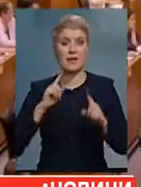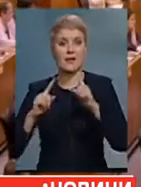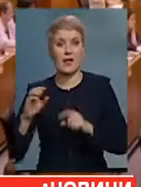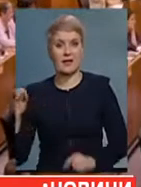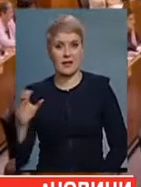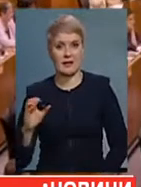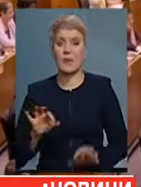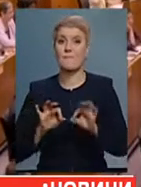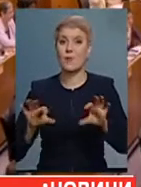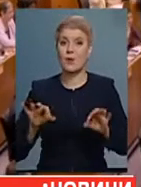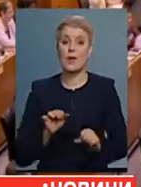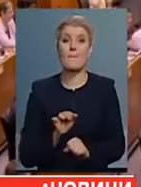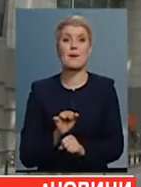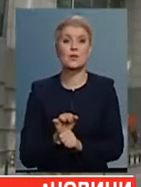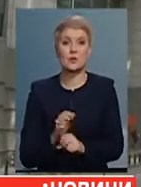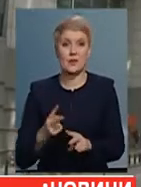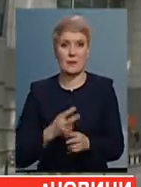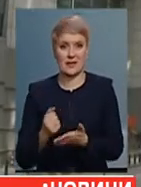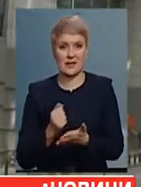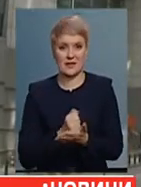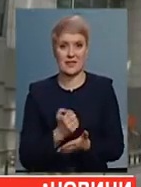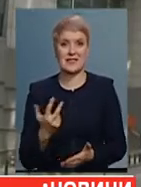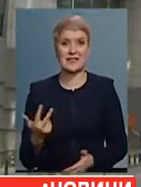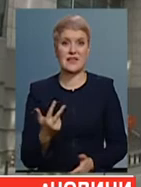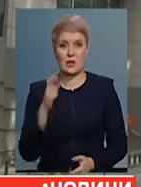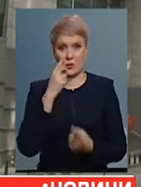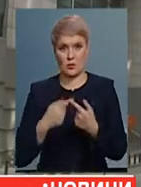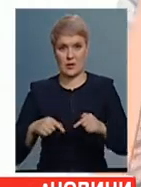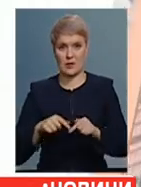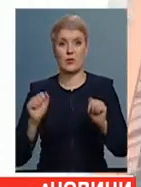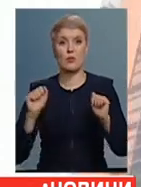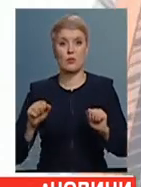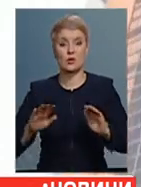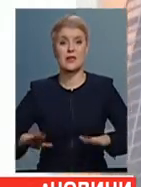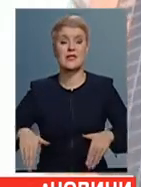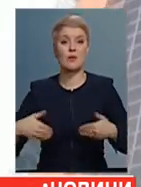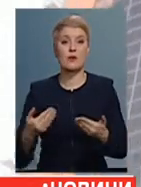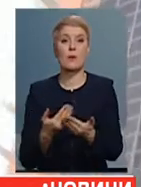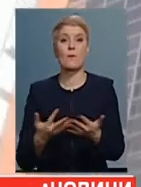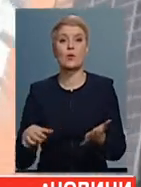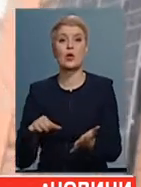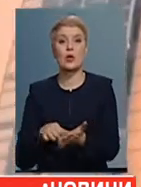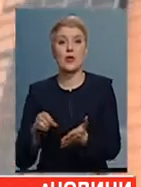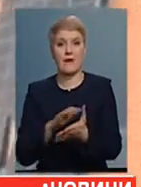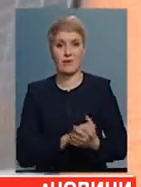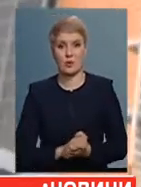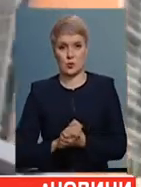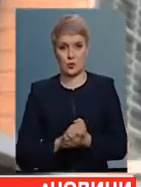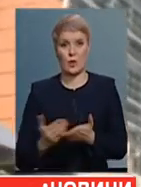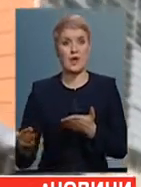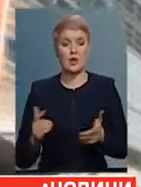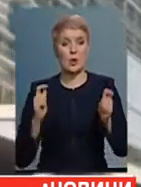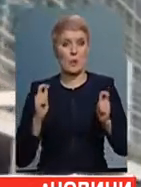У Комітеті пояснюють, призупинення безвізу з третєю країною зможе ініціювати будь-який член Євросоюзу. Якщо рішення підтримають